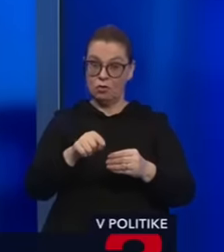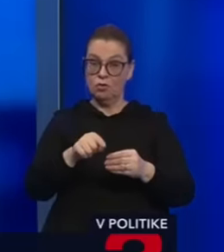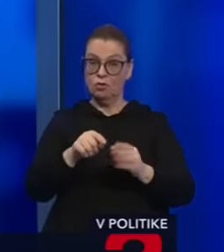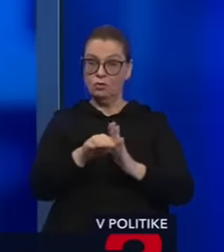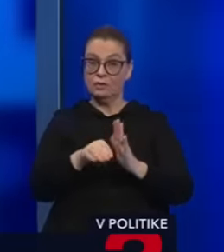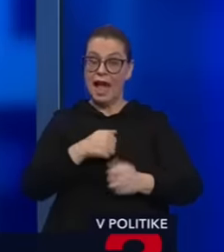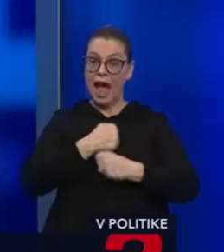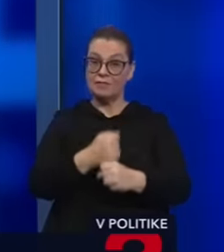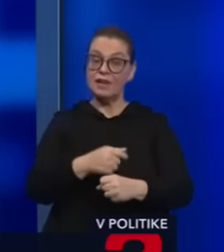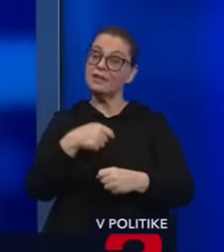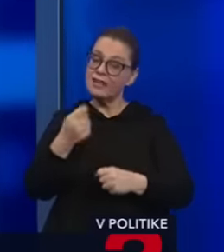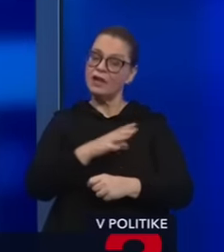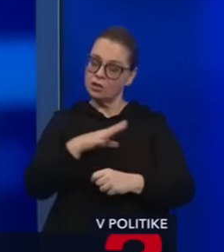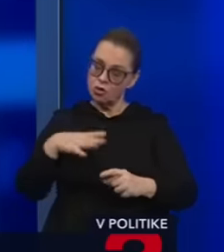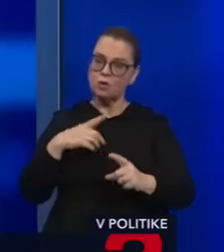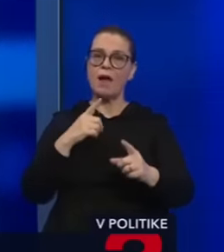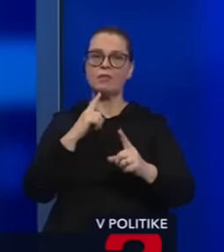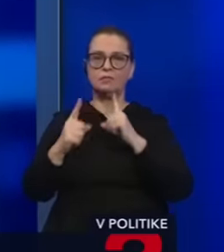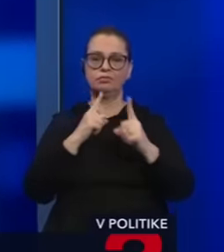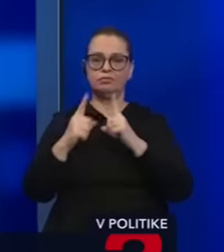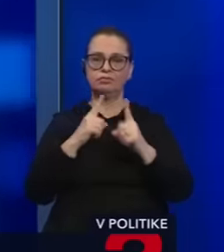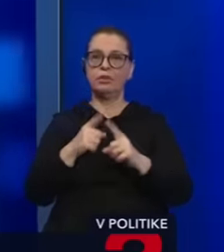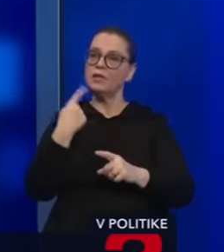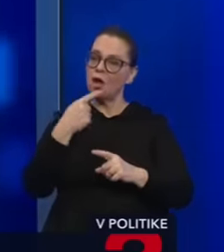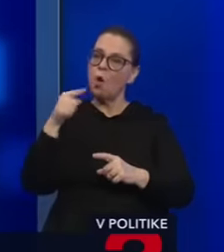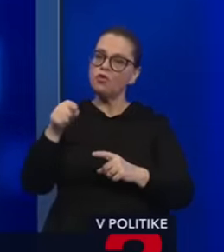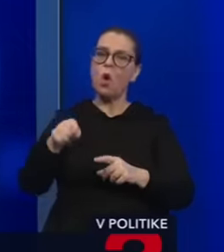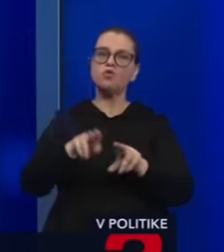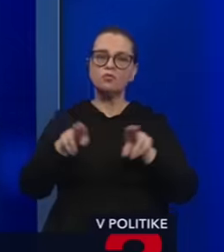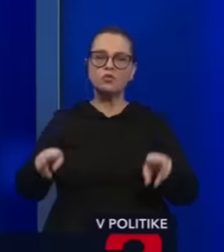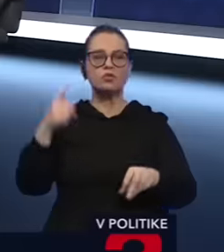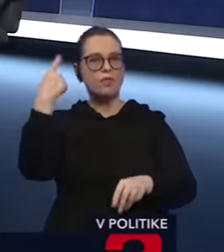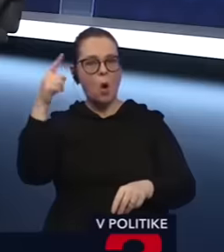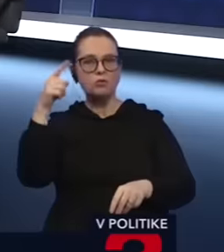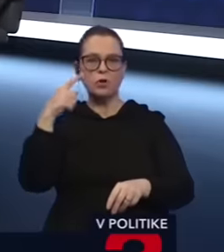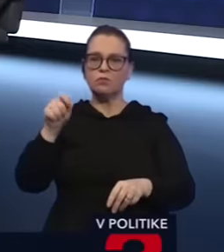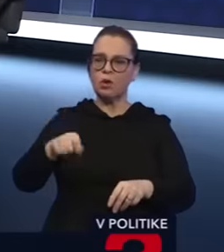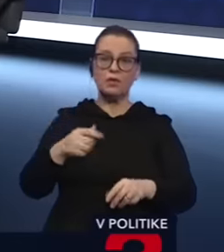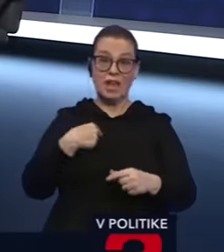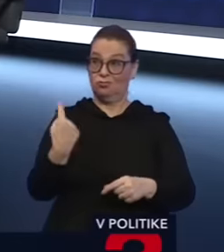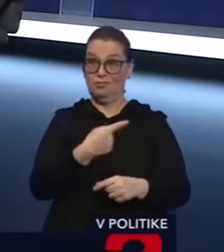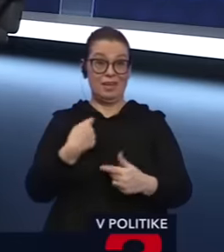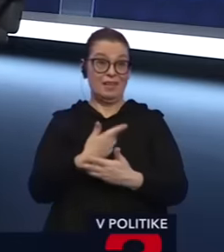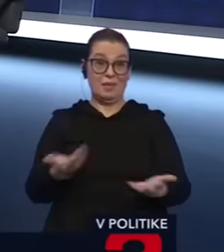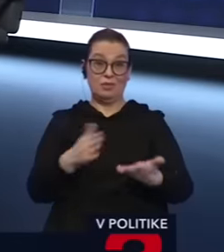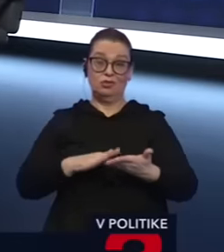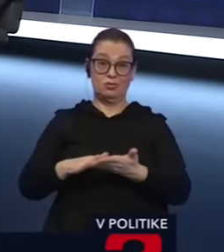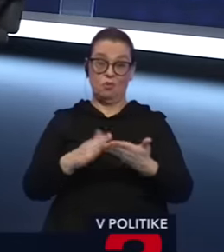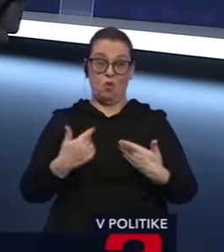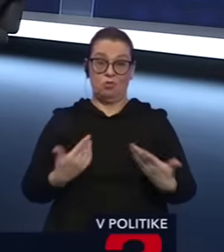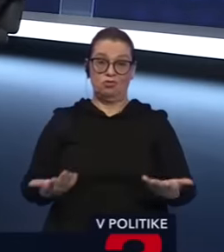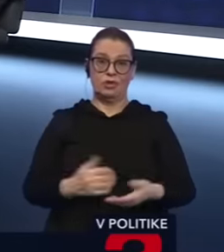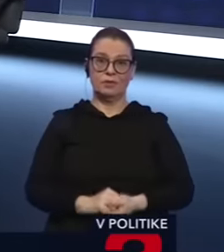legislatívneho konania a nech sa o týchto sádzbach bavia prokurátori, sudcovia, odborníci nemý, ktorí s tým nemá spoločné, ani sme neboli v No